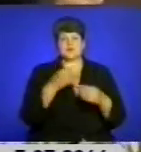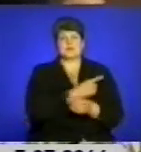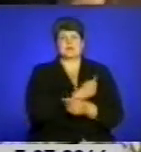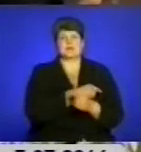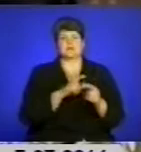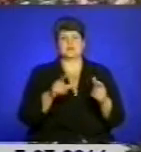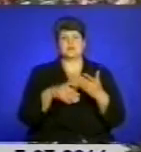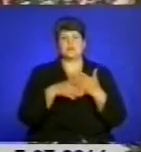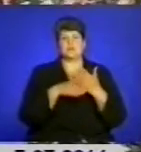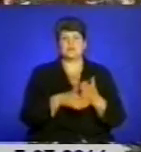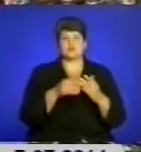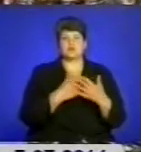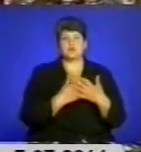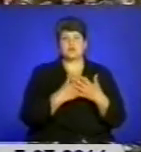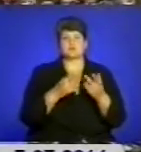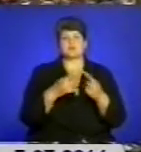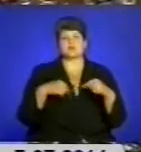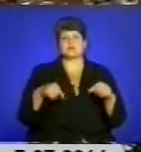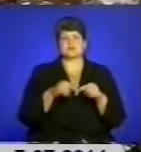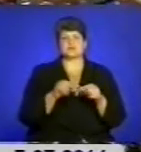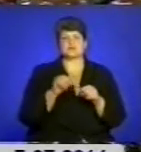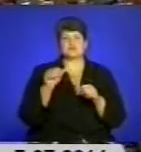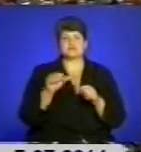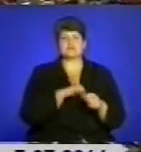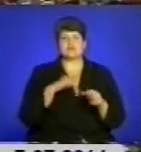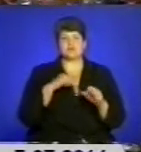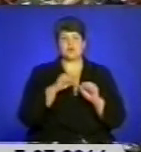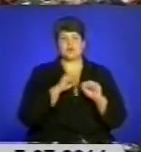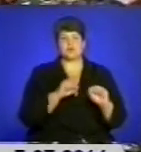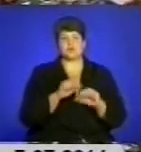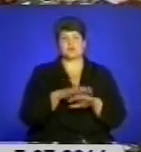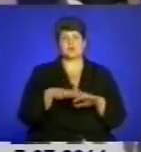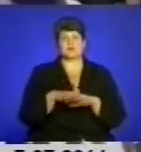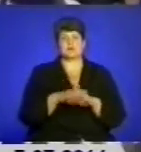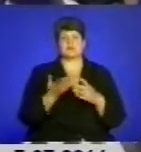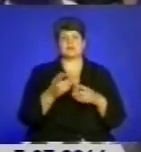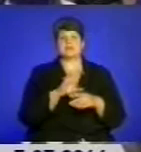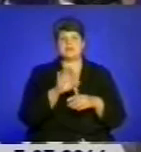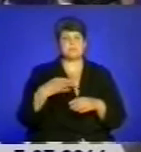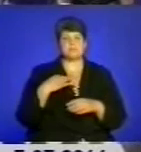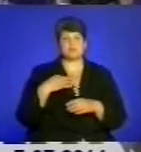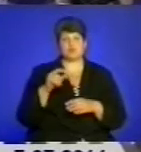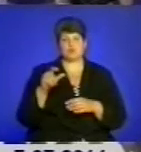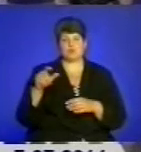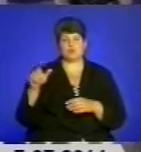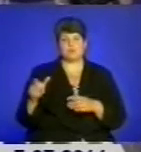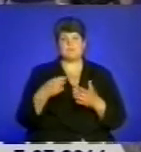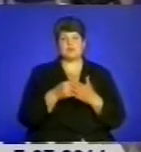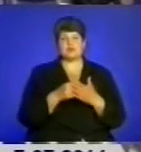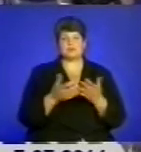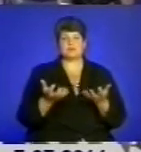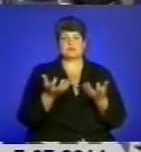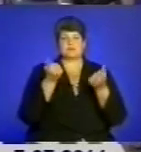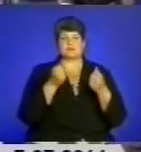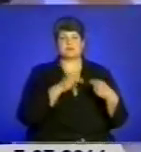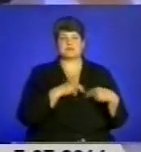Допомогли у цьому громадські організації, зокрема, самооборона Майдану Тернопільщини, меценати, небайдужі люди. Матеріально підтримали бійців, керівництву,